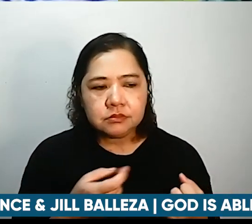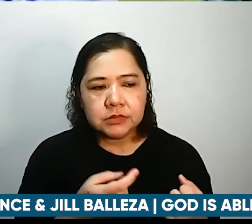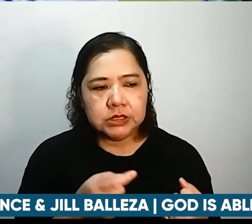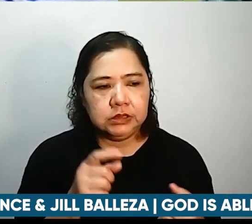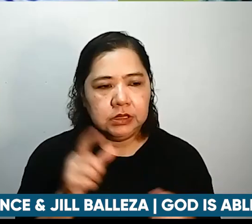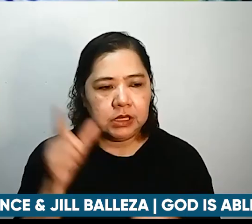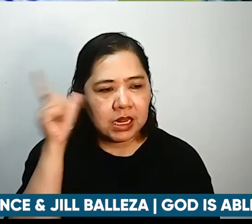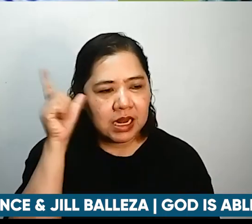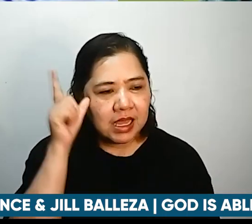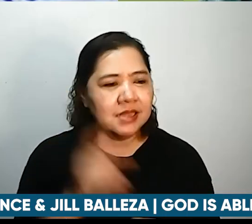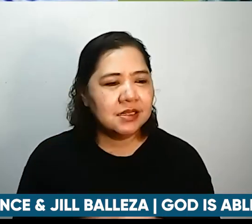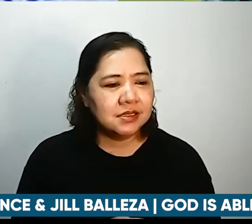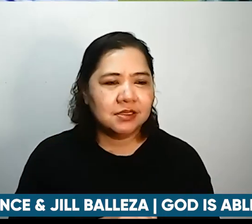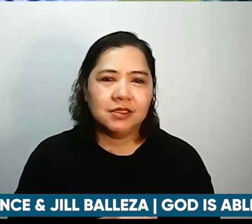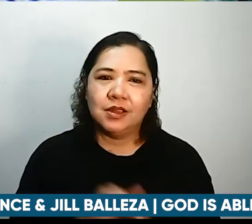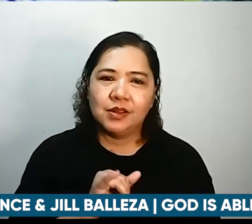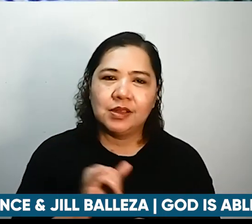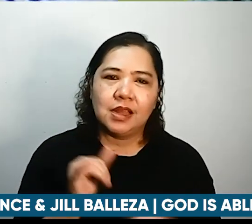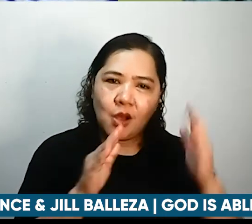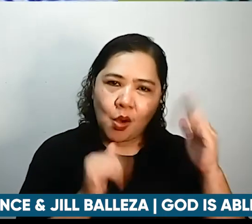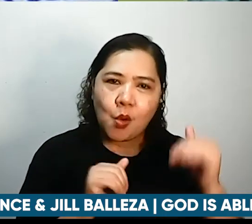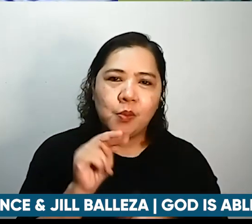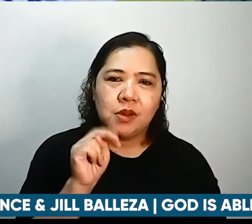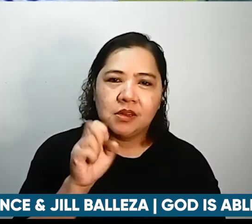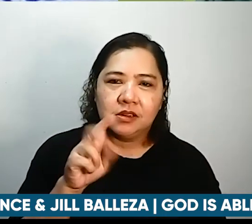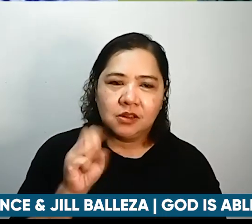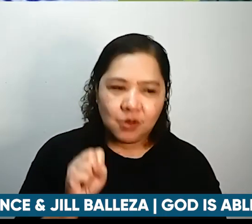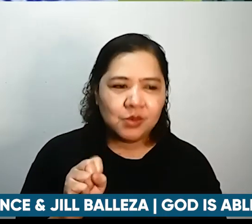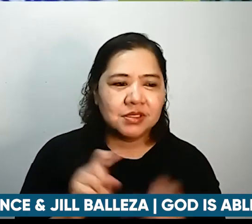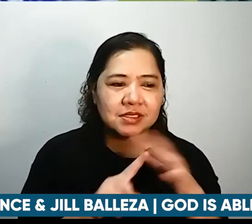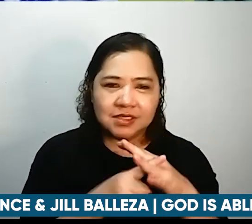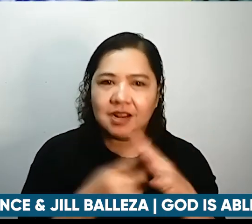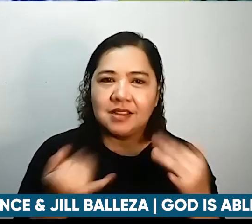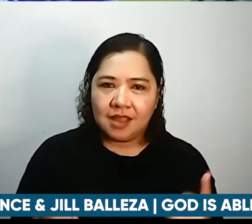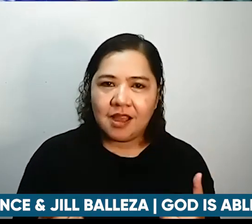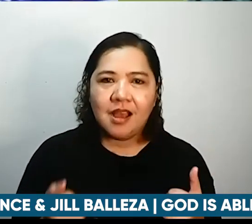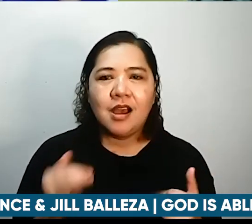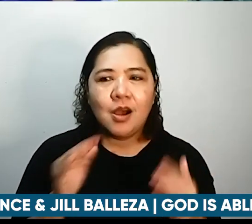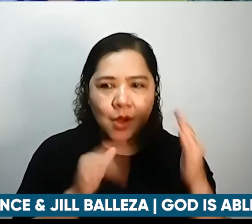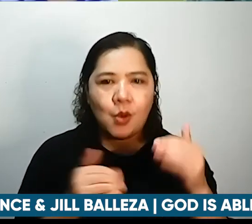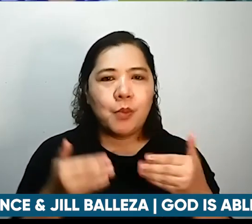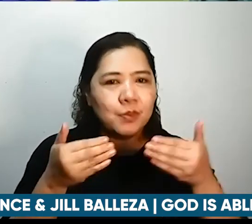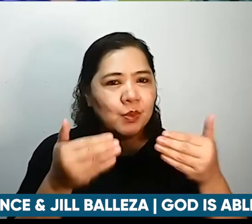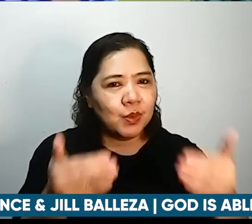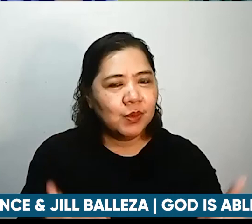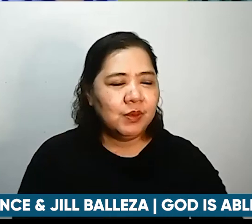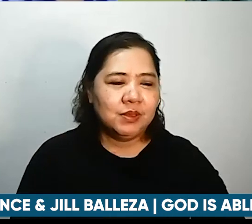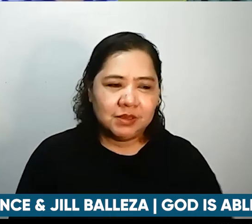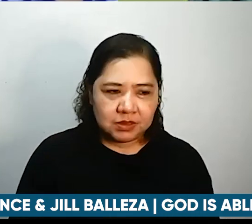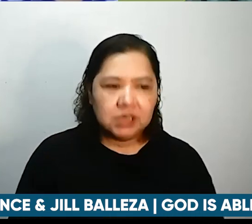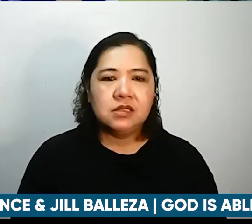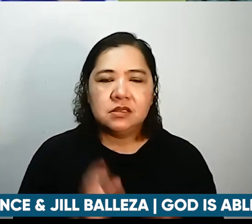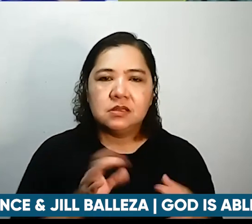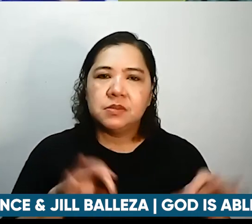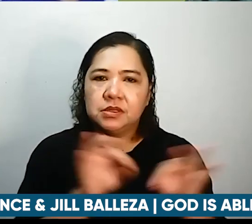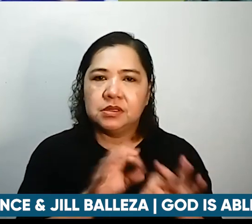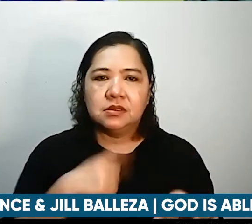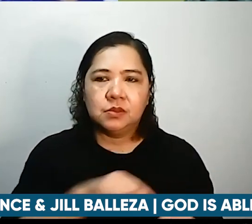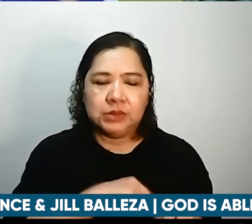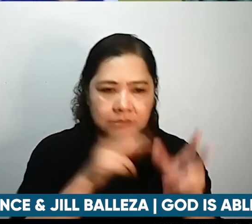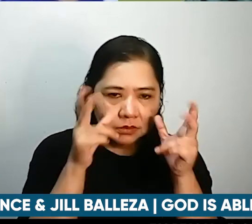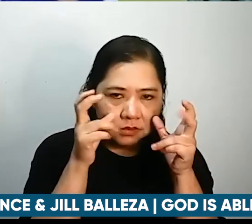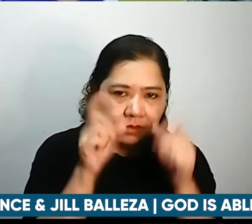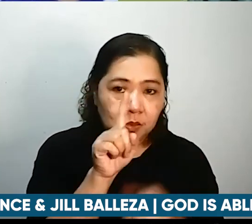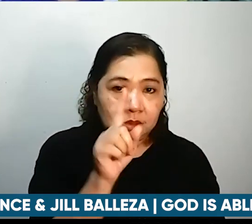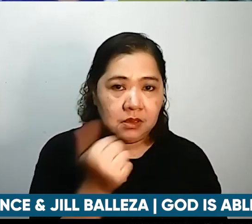po yung sinimulan nating Hope Notes ngayon ay mapanindigan natin every week kasi nga po mahalaga na nakakapakinig tayo mula sa bawat isa hindi